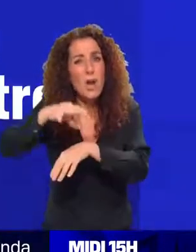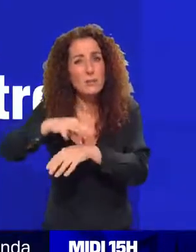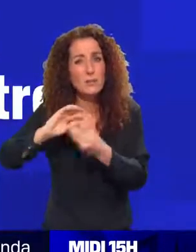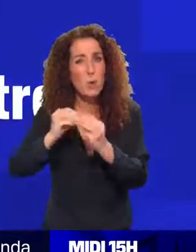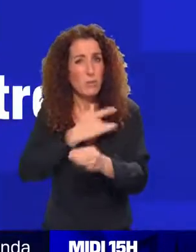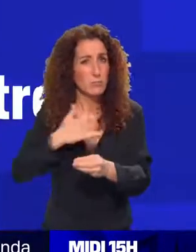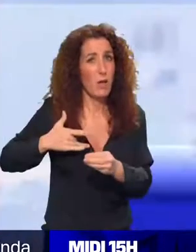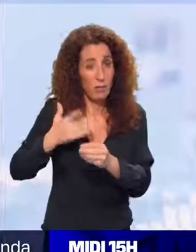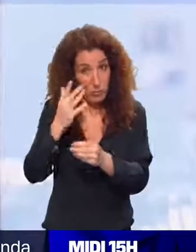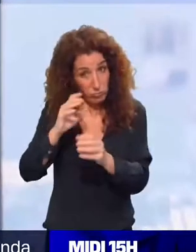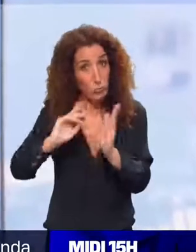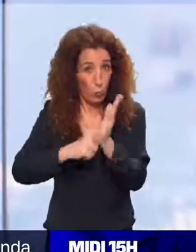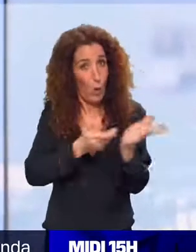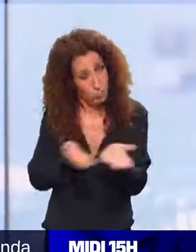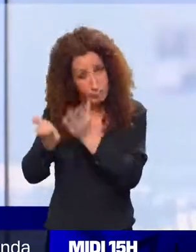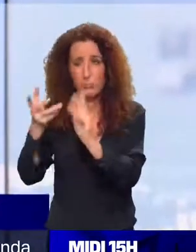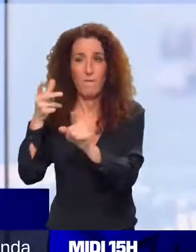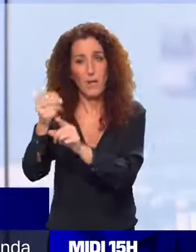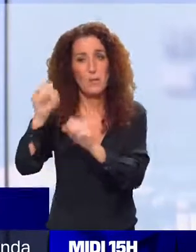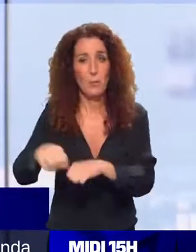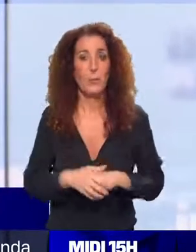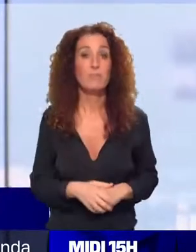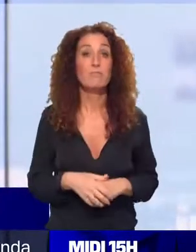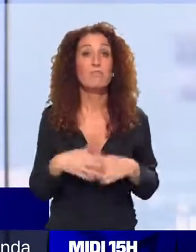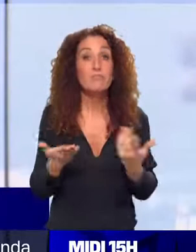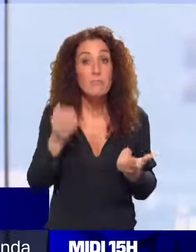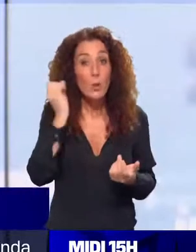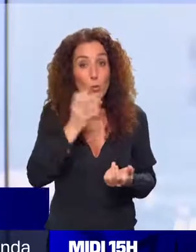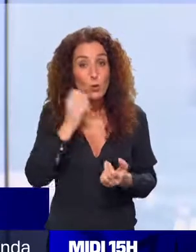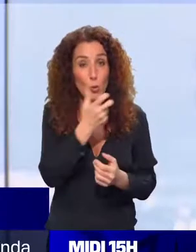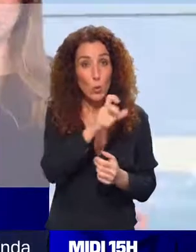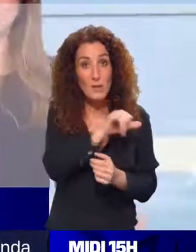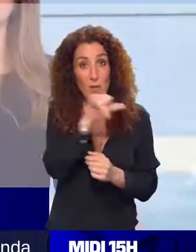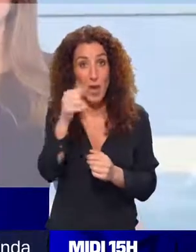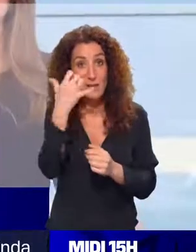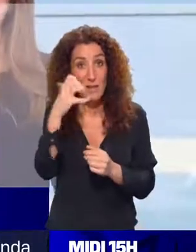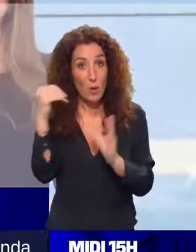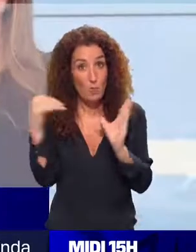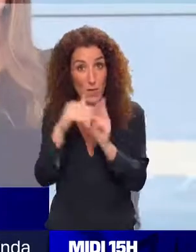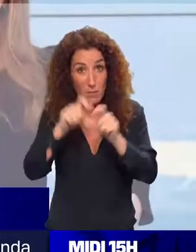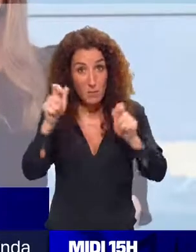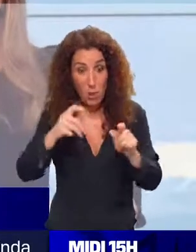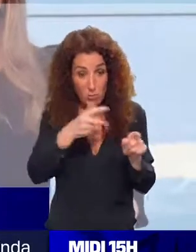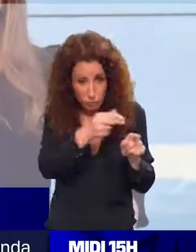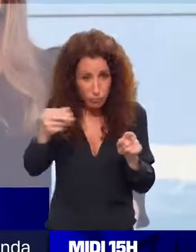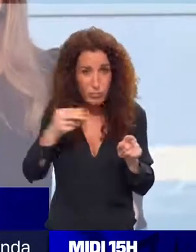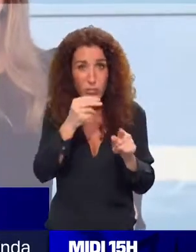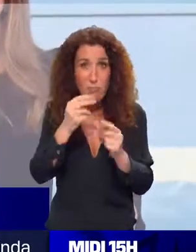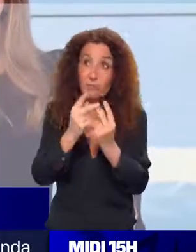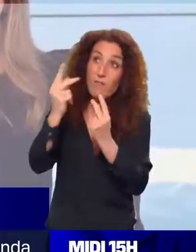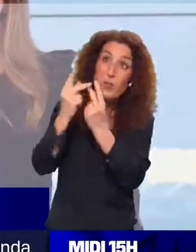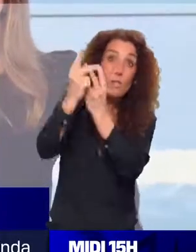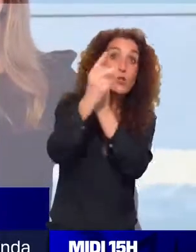aura reçu sa première dose de vaccin en France. Chaque jour, ce sont entre 300 000 et 500 000 personnes qui se font vacciner. Où en est-on chez nos voisins ?